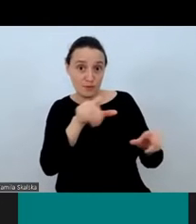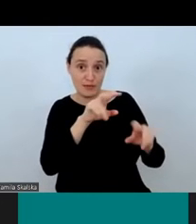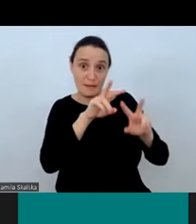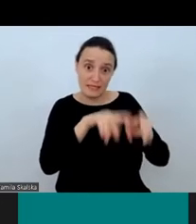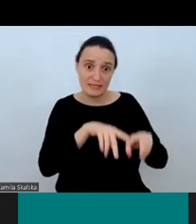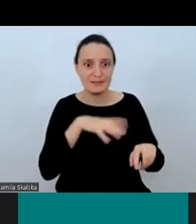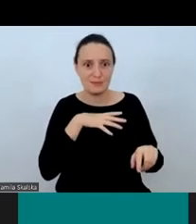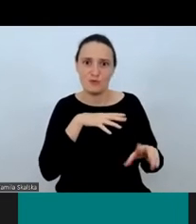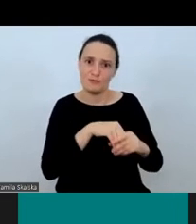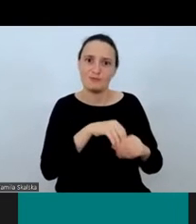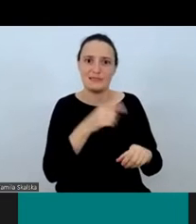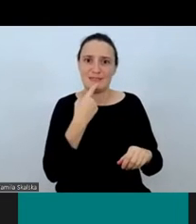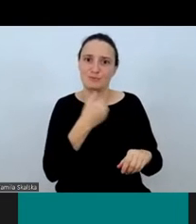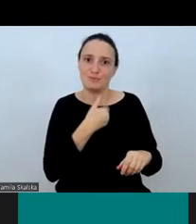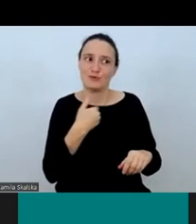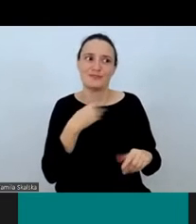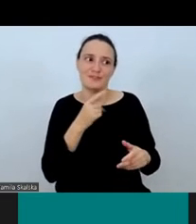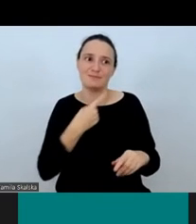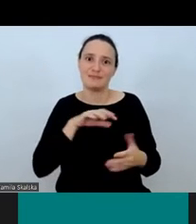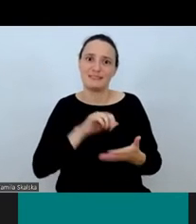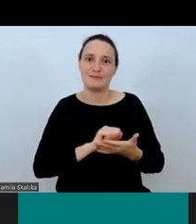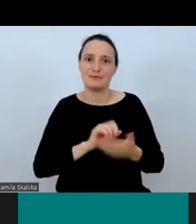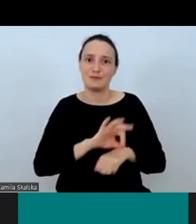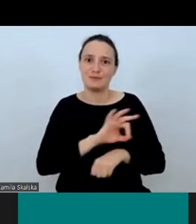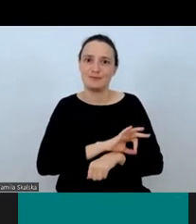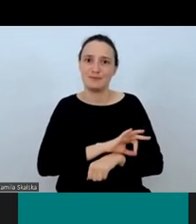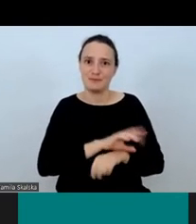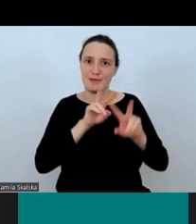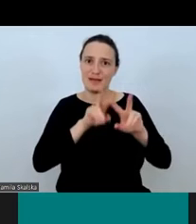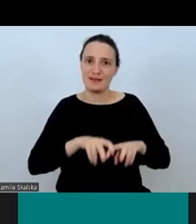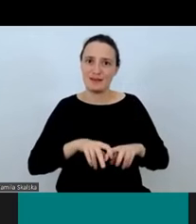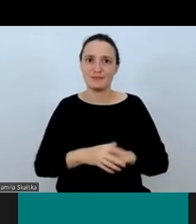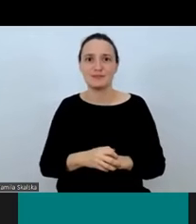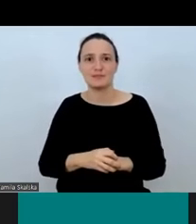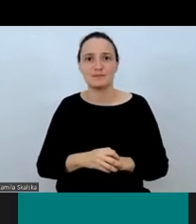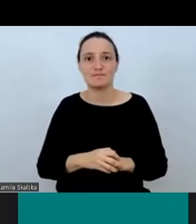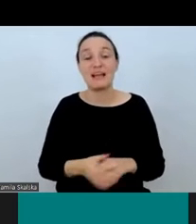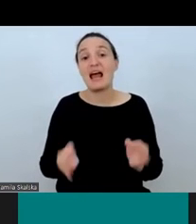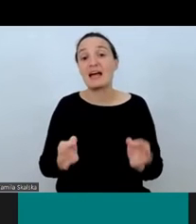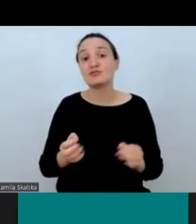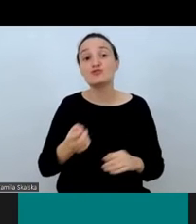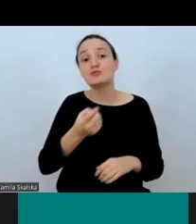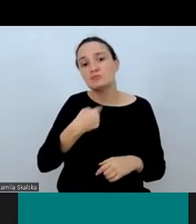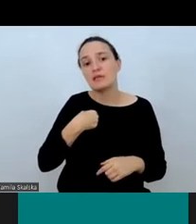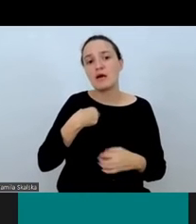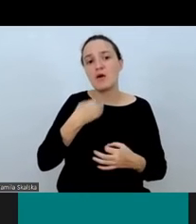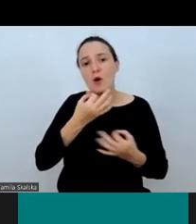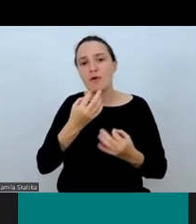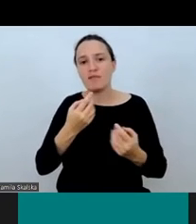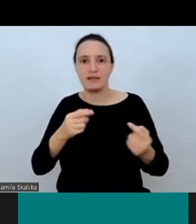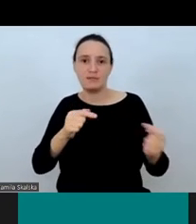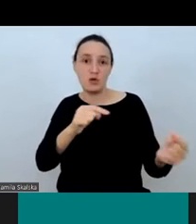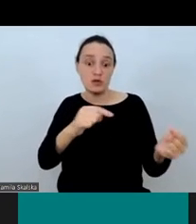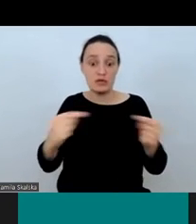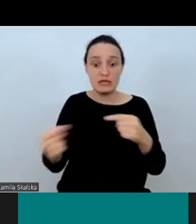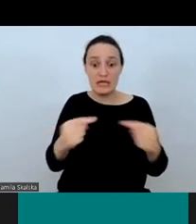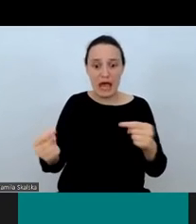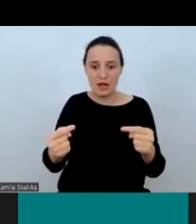którymi zajmowaliśmy się w tym badaniu. Dziś będziemy mówić o tłumaczeniu dialogowym.